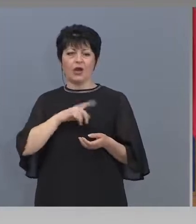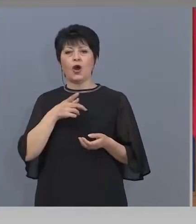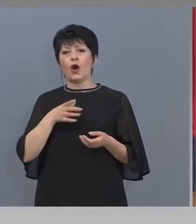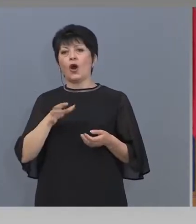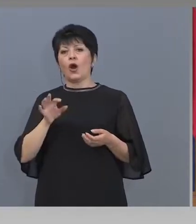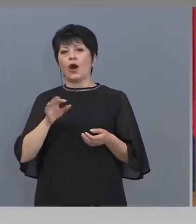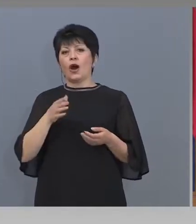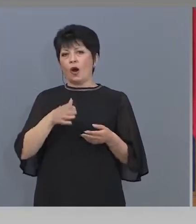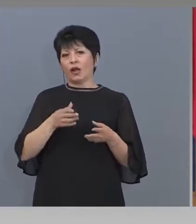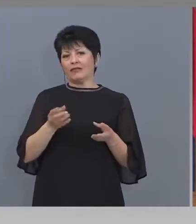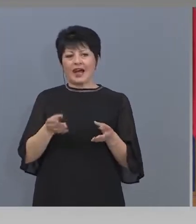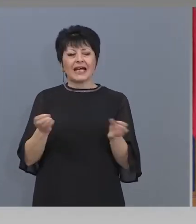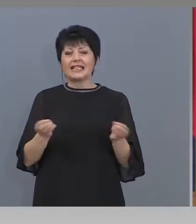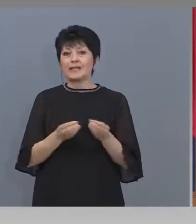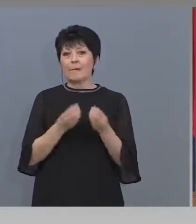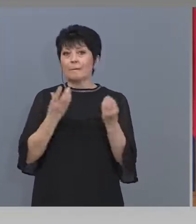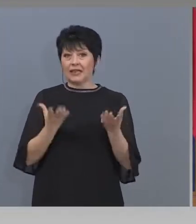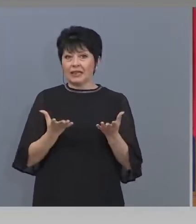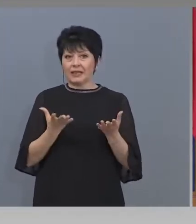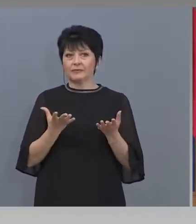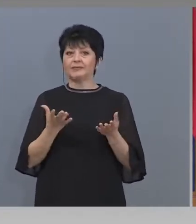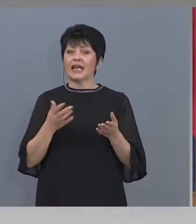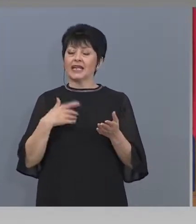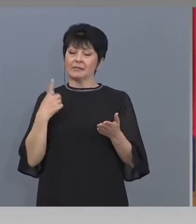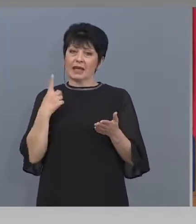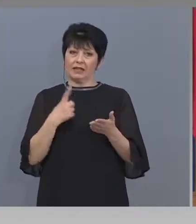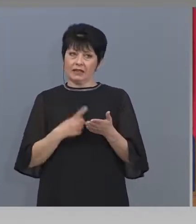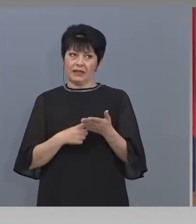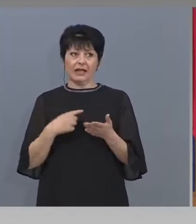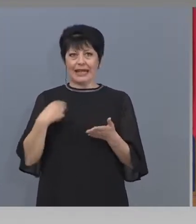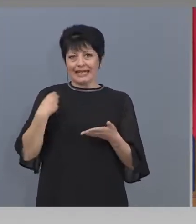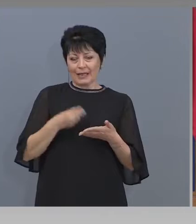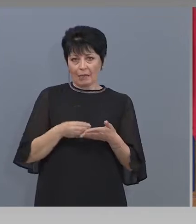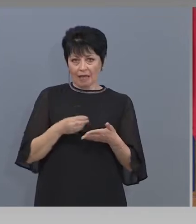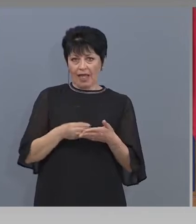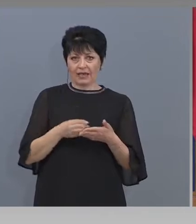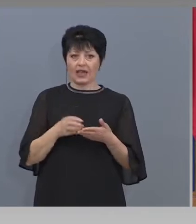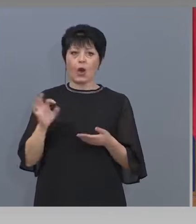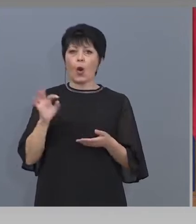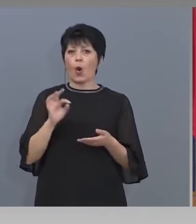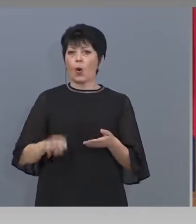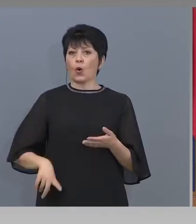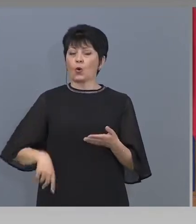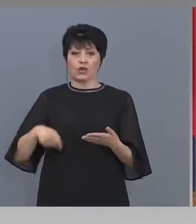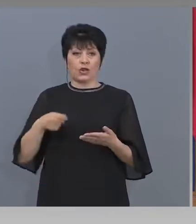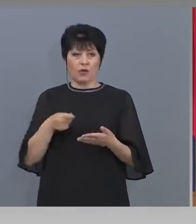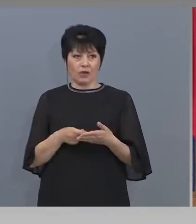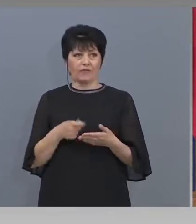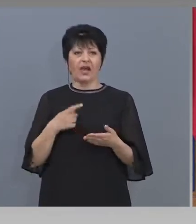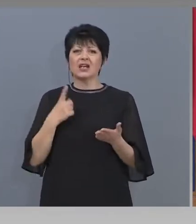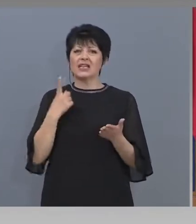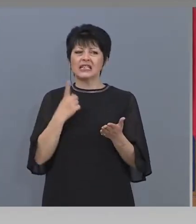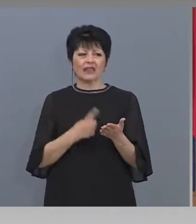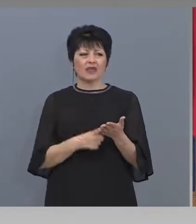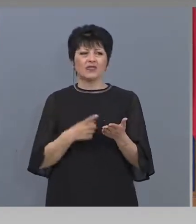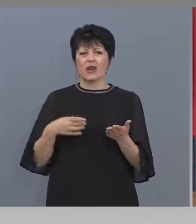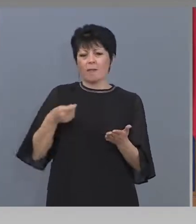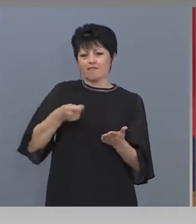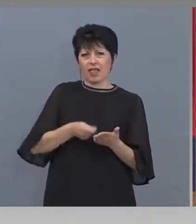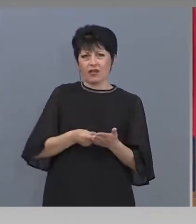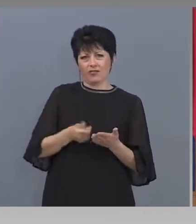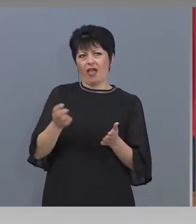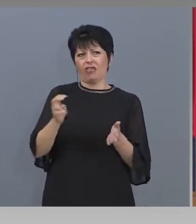Защото ние, пак казвам, сме гарантирали заплати, осигуровки и такива задължителни плащания, токи, така нататък,